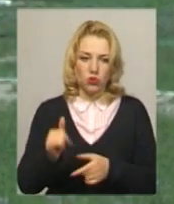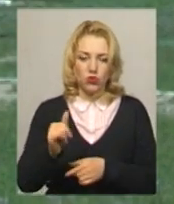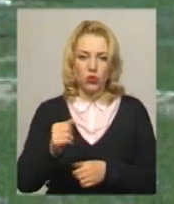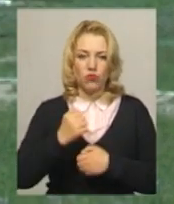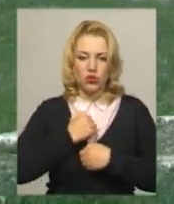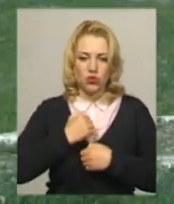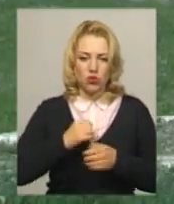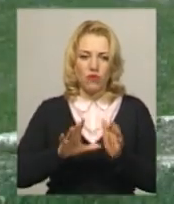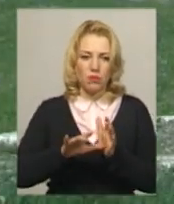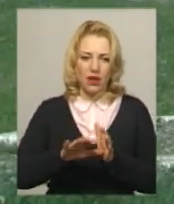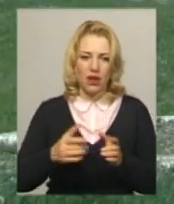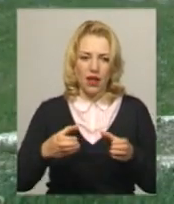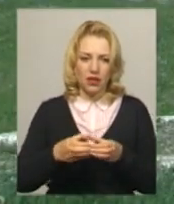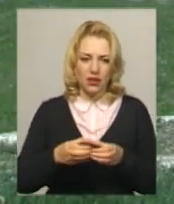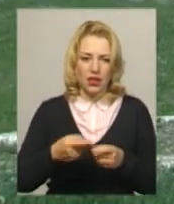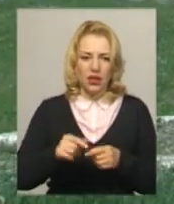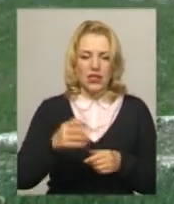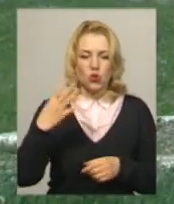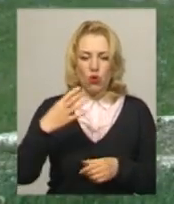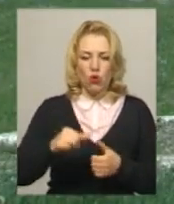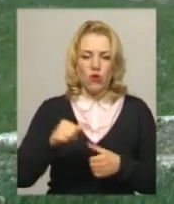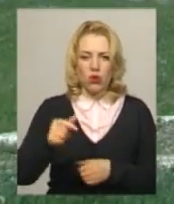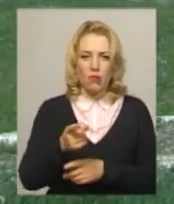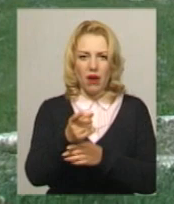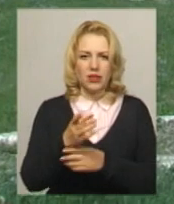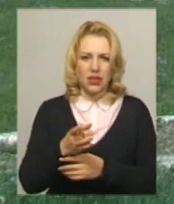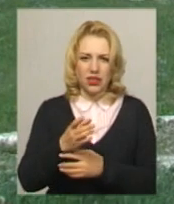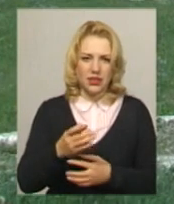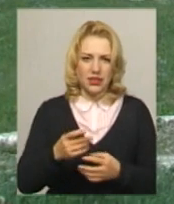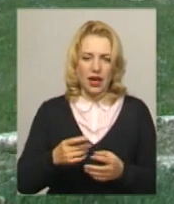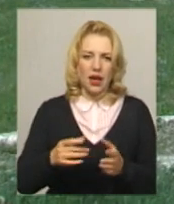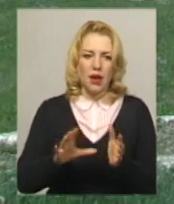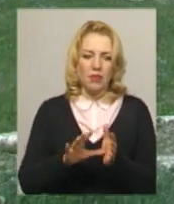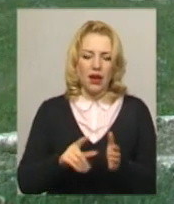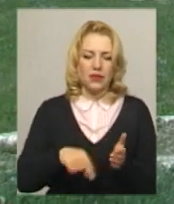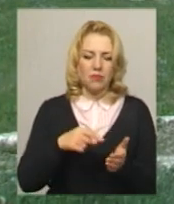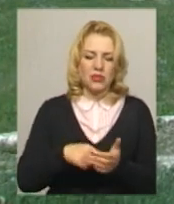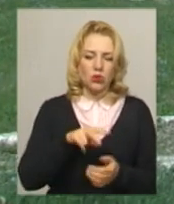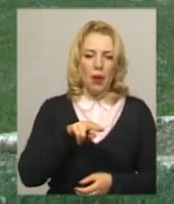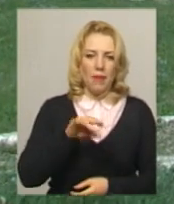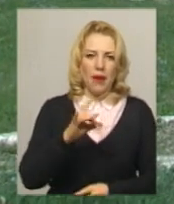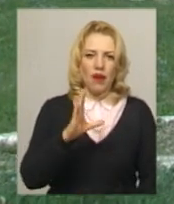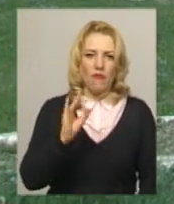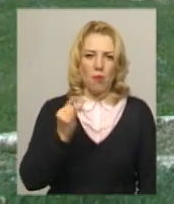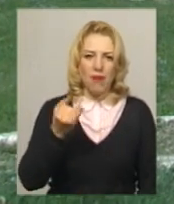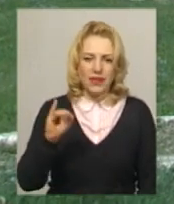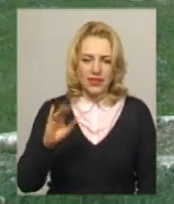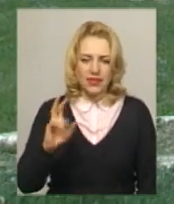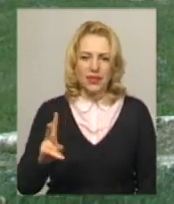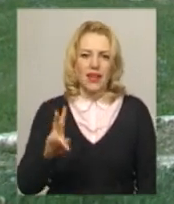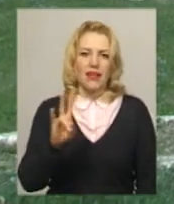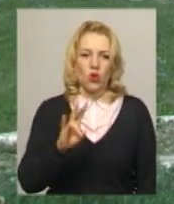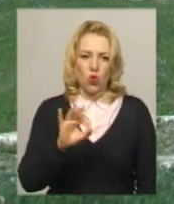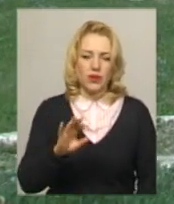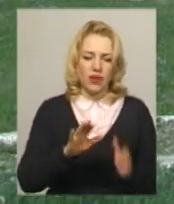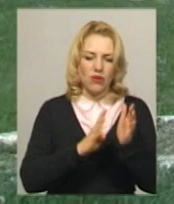військових бригадах така, як 40-го окрема артилерійська бригада, місто Первомайськ, Ніколаївська область, 93-я